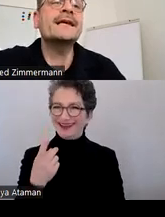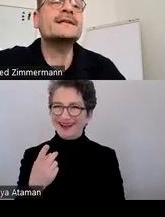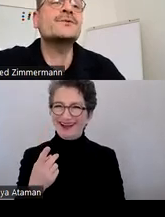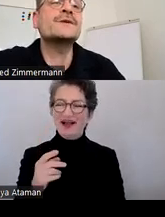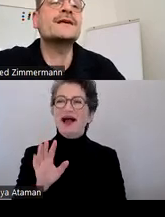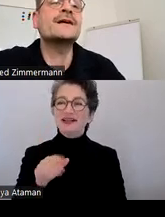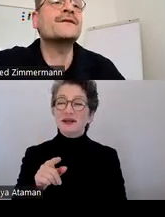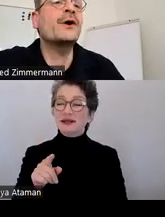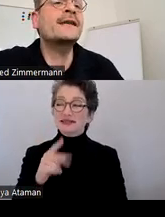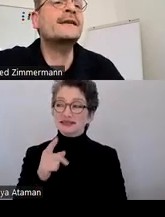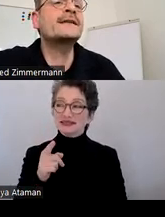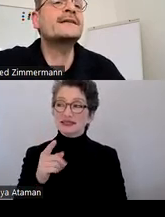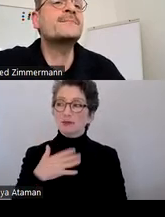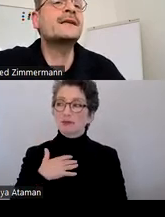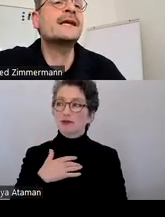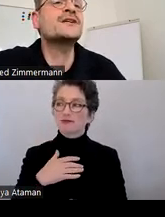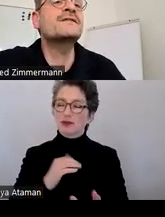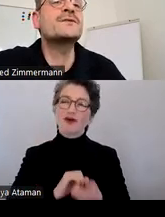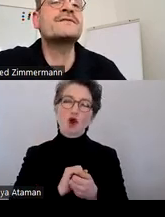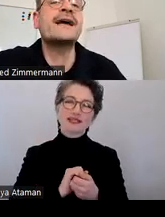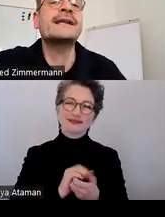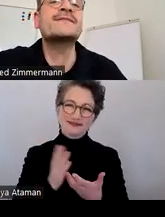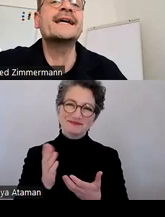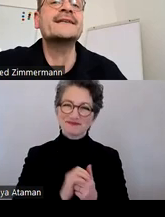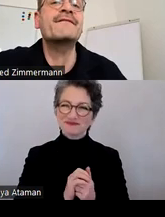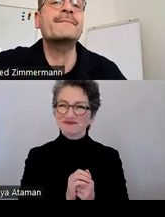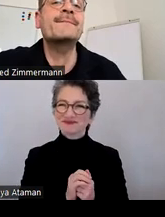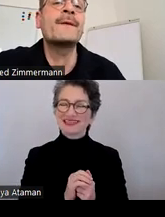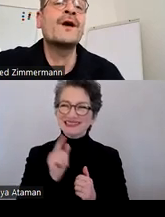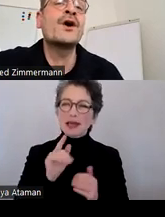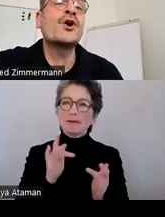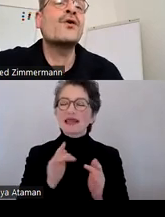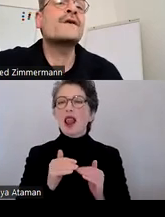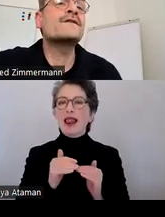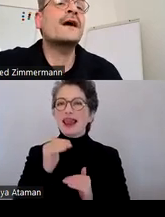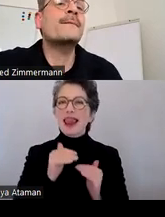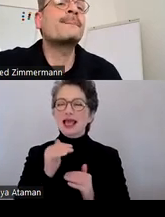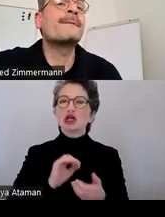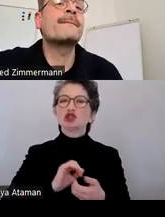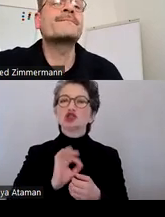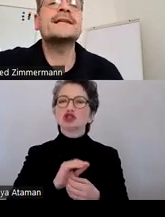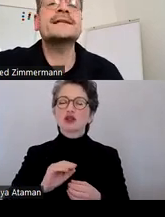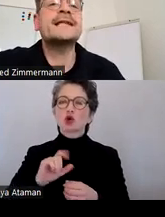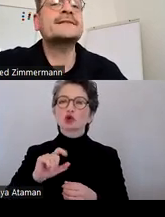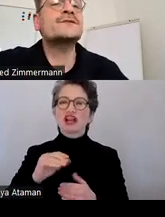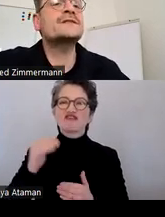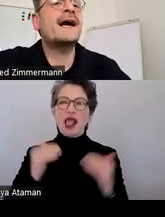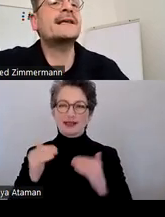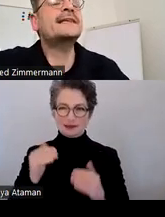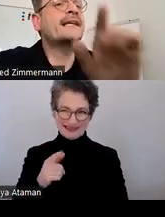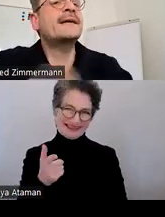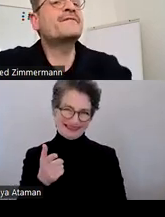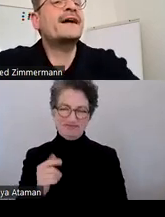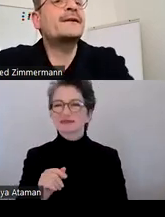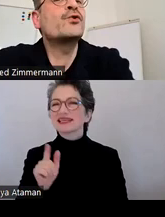dass wir hier also unsere Freundin, die das Mittellängen-Schriftgrößenverhältnis wieder treffen und das sozusagen